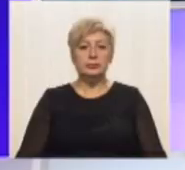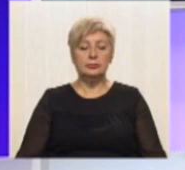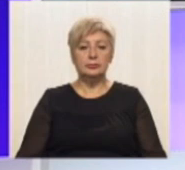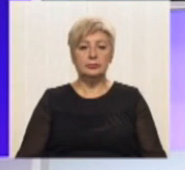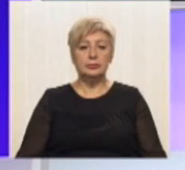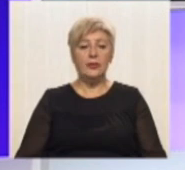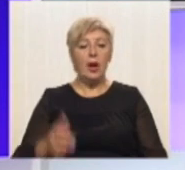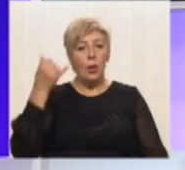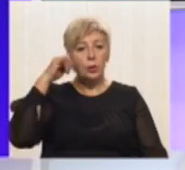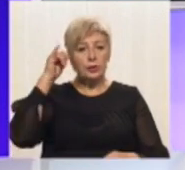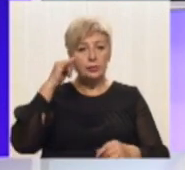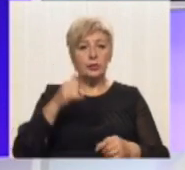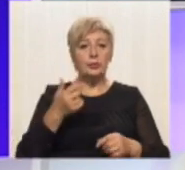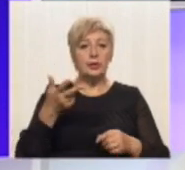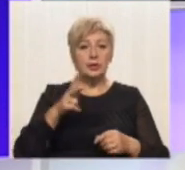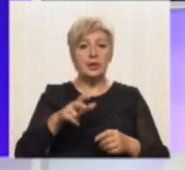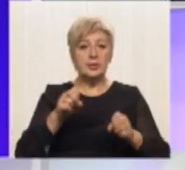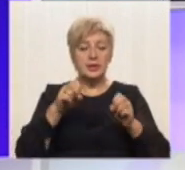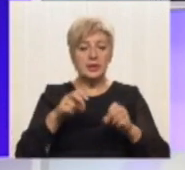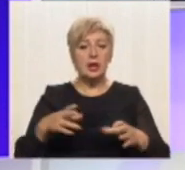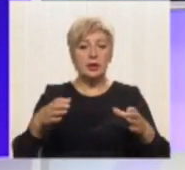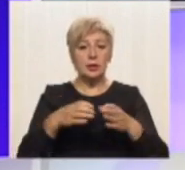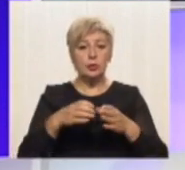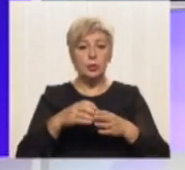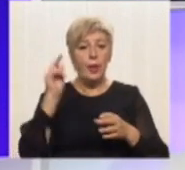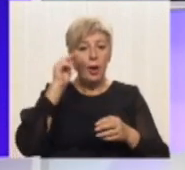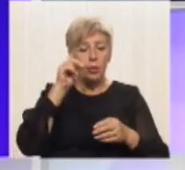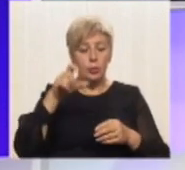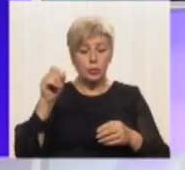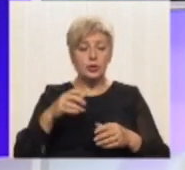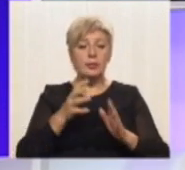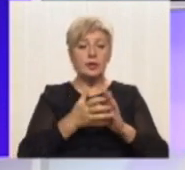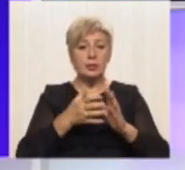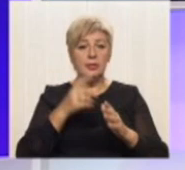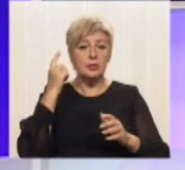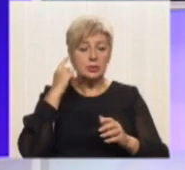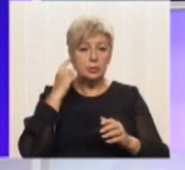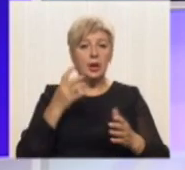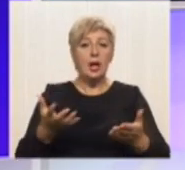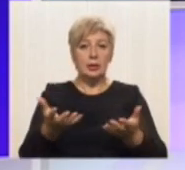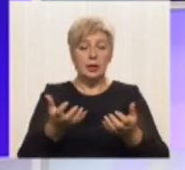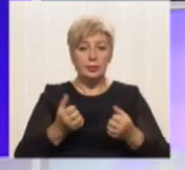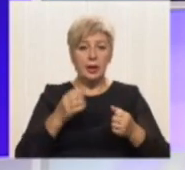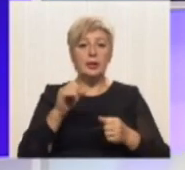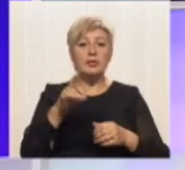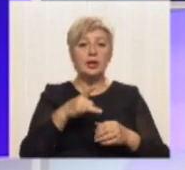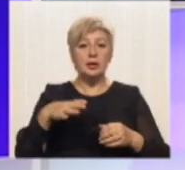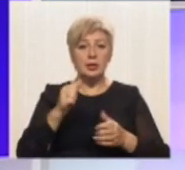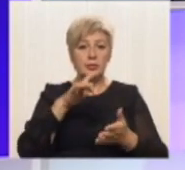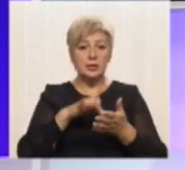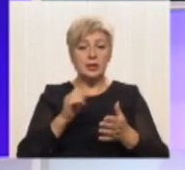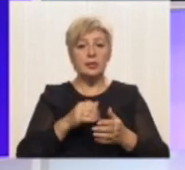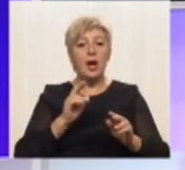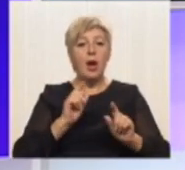У Кривому Розі три спеціальні групи учнів з вадами слуху цьогоріч набрали у Міжрегіональному центрі професійної підготовки та